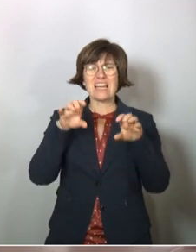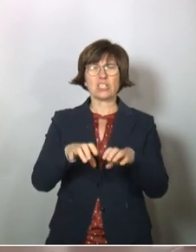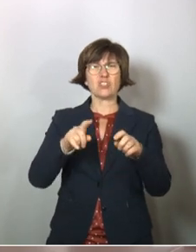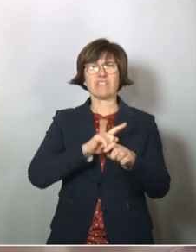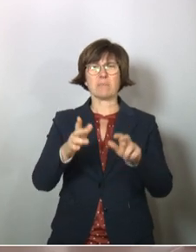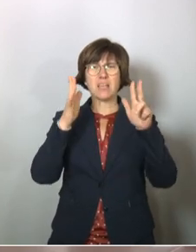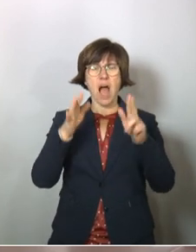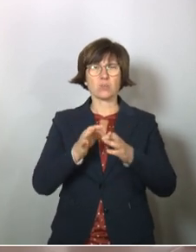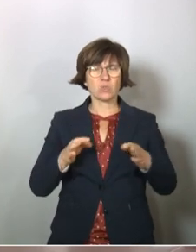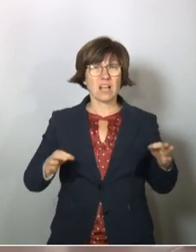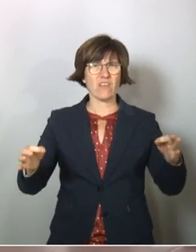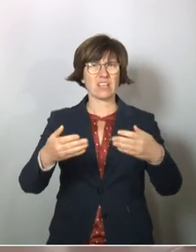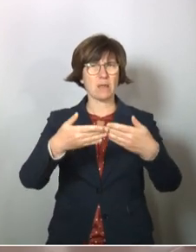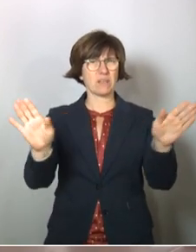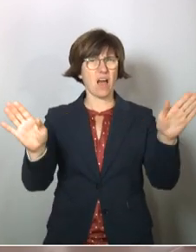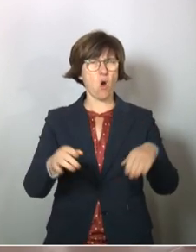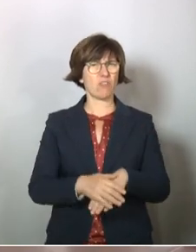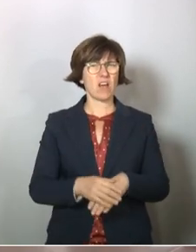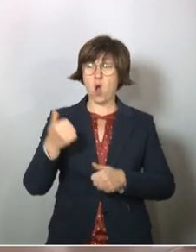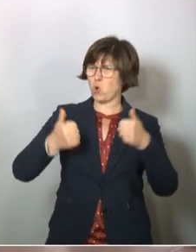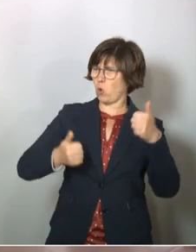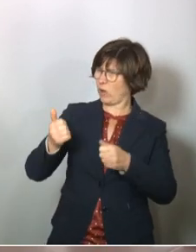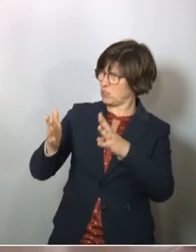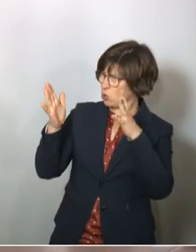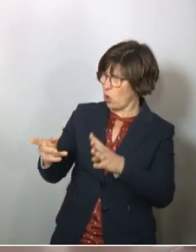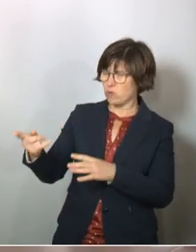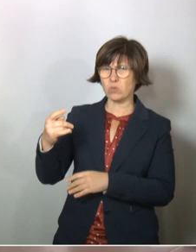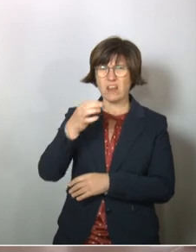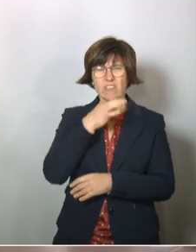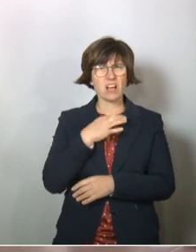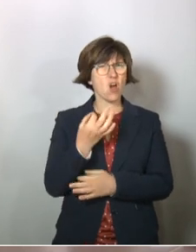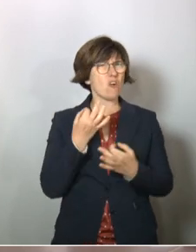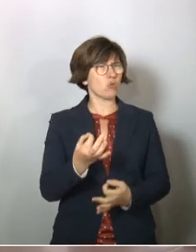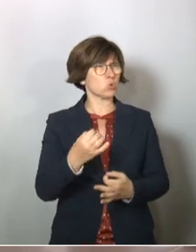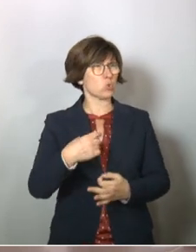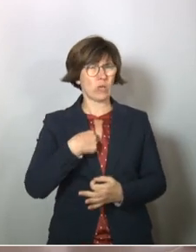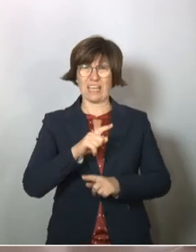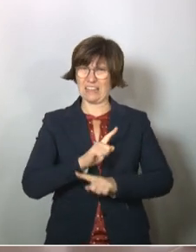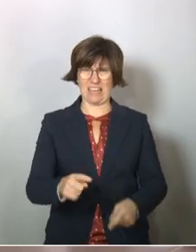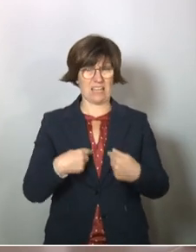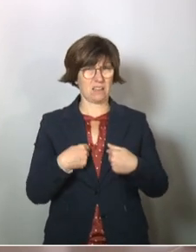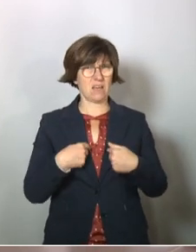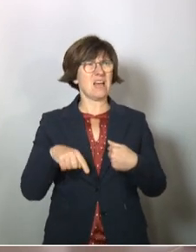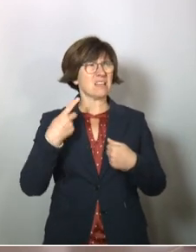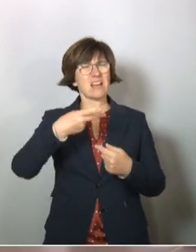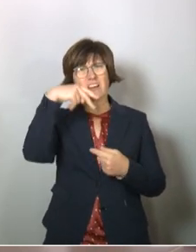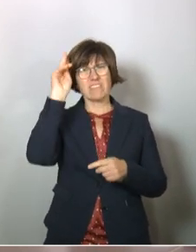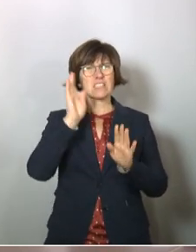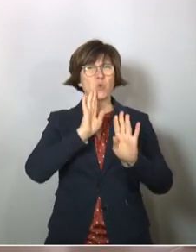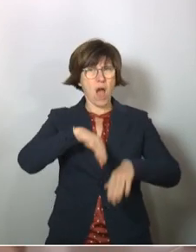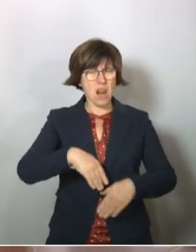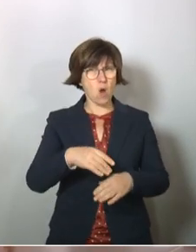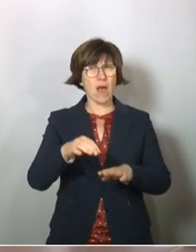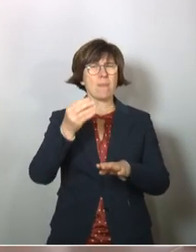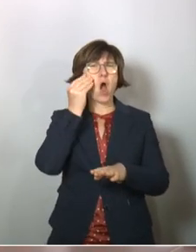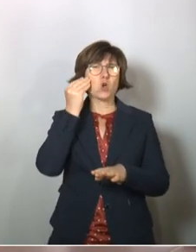Geschäfte bis 800 Quadratmeter, fragt sich der Konkurrent mit 900 Quadratmeter, wieso er nicht öffnen darf. Dann wurden die Friseure erlaubt,